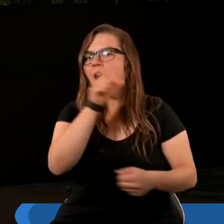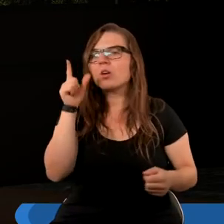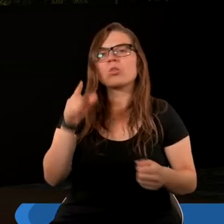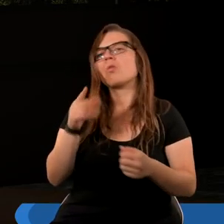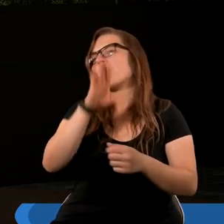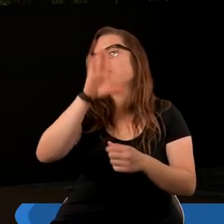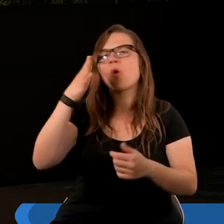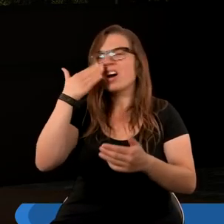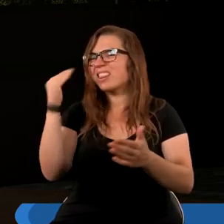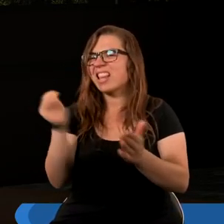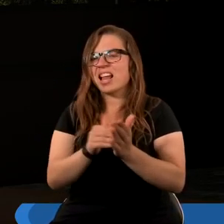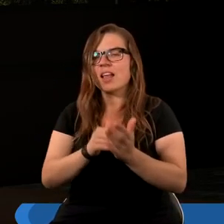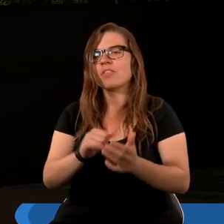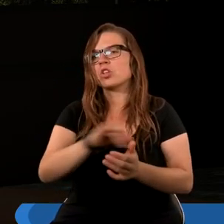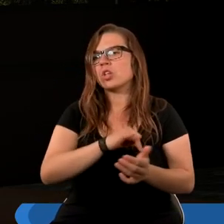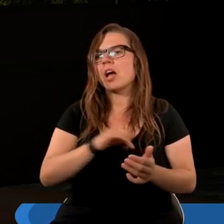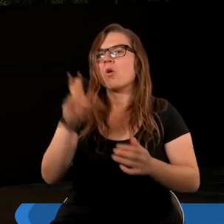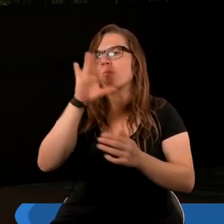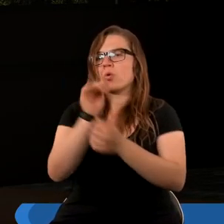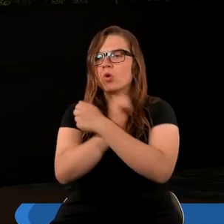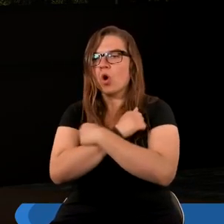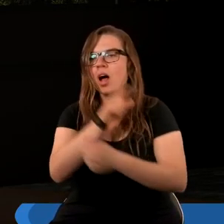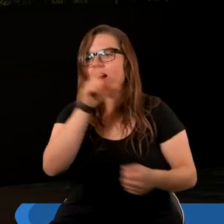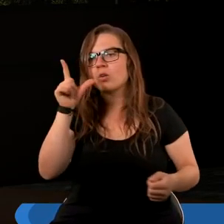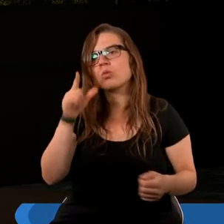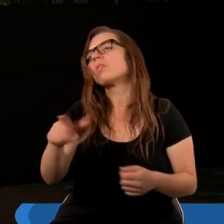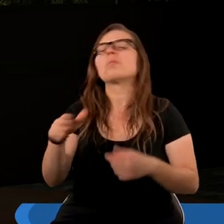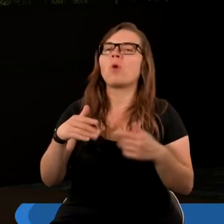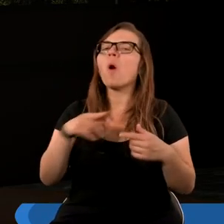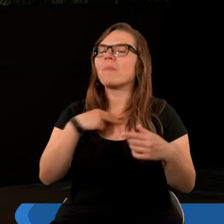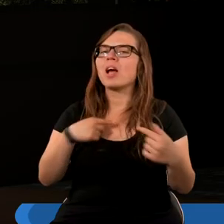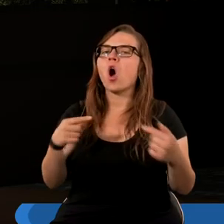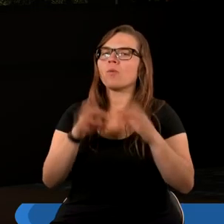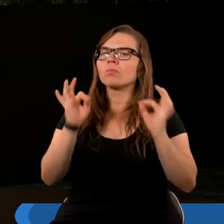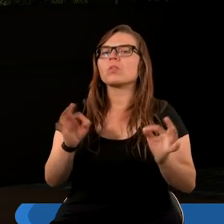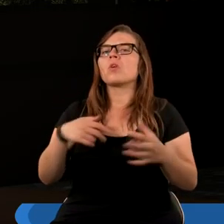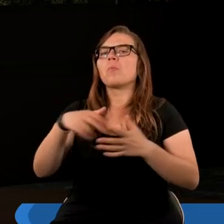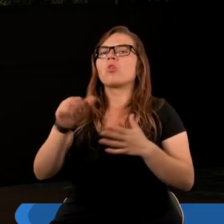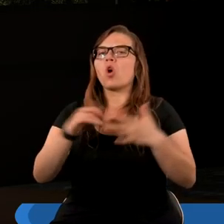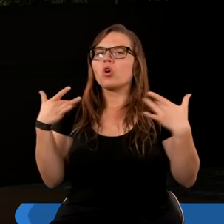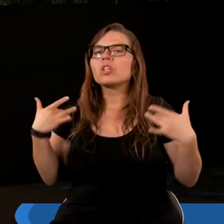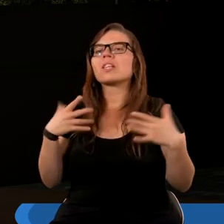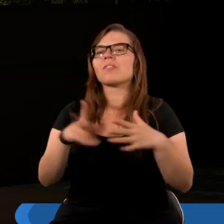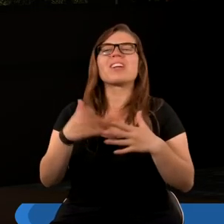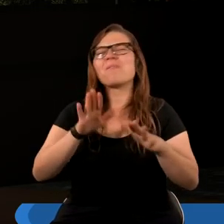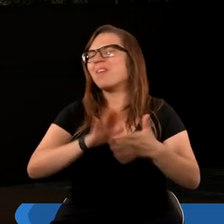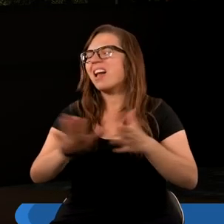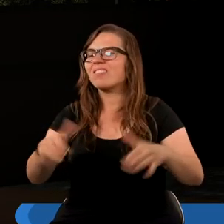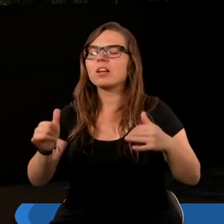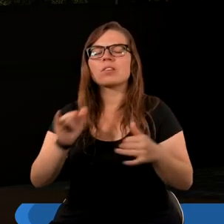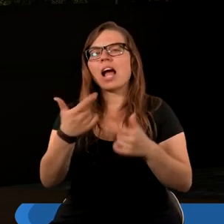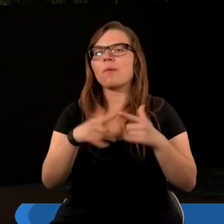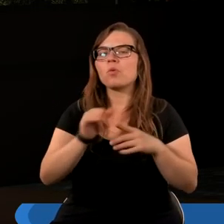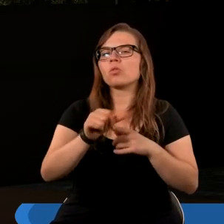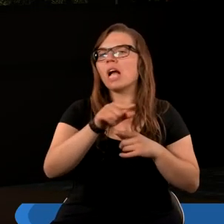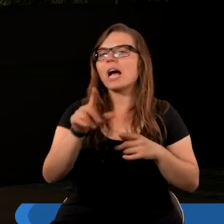Bóg nienawidzi grzechu. Bóg kocha ludzi. Jeżeli my z tym nastawieniem podchodzimy do innych osób bez względu na to, w jakim kościele